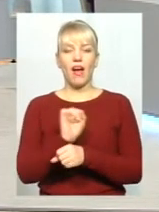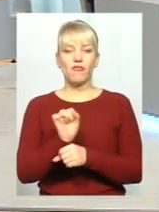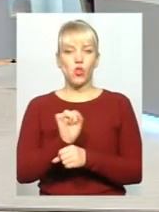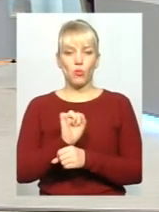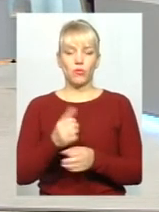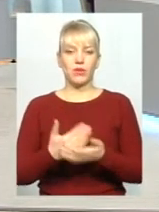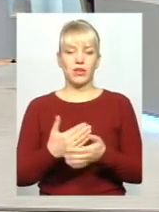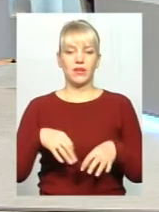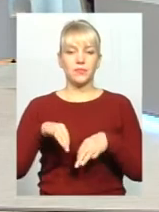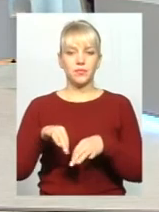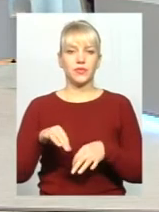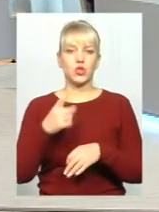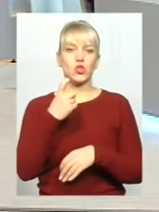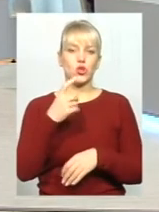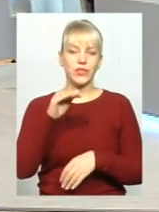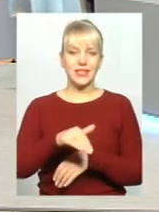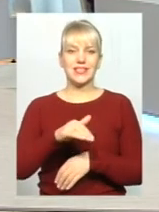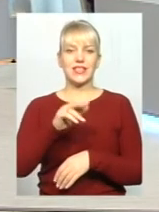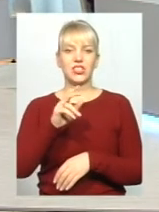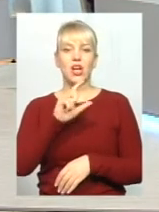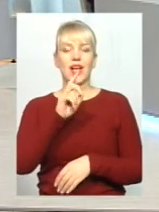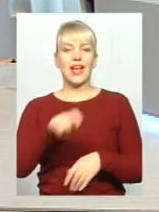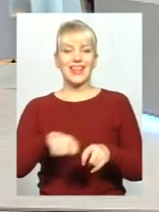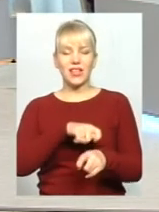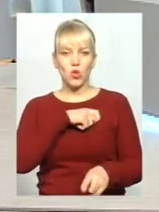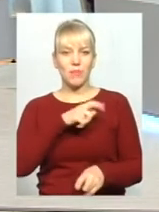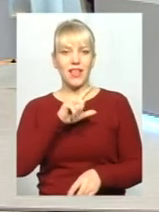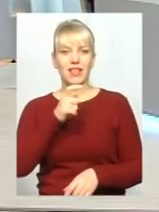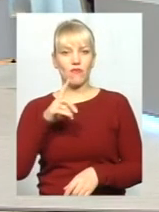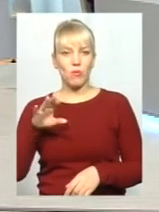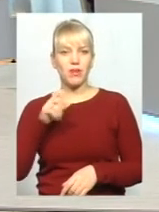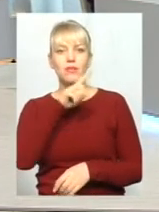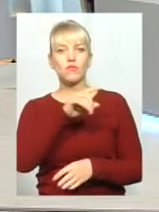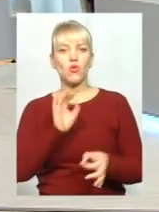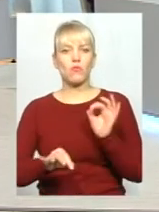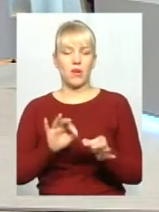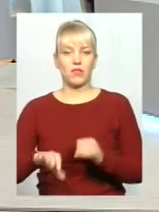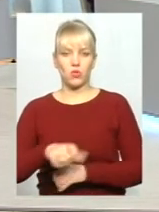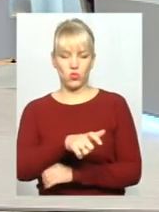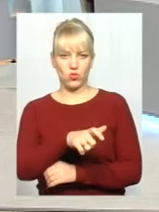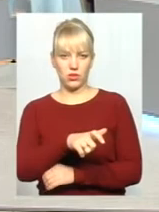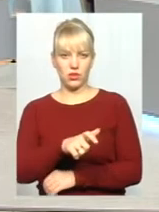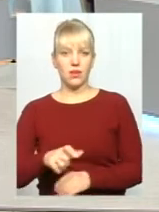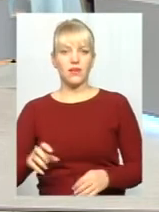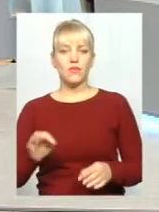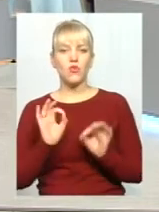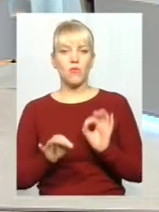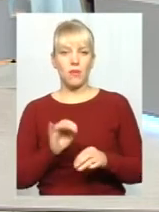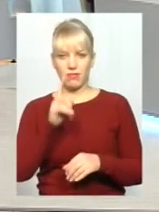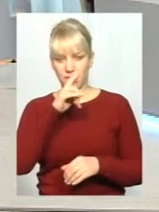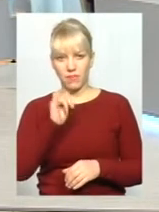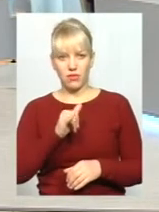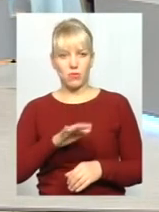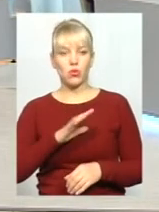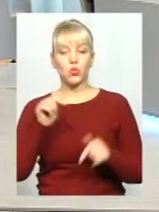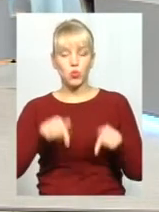100-200 тисяч кілометрів в Європі, по нормальним дорогам, нормальним паливом заправлявся, він